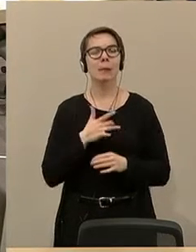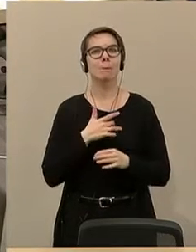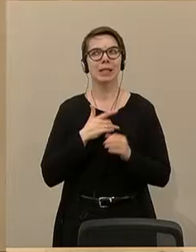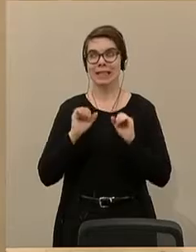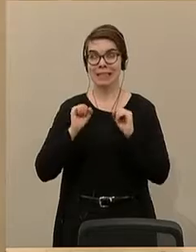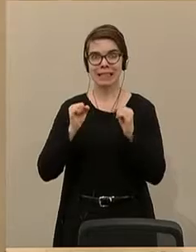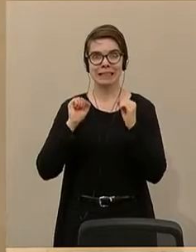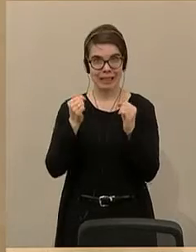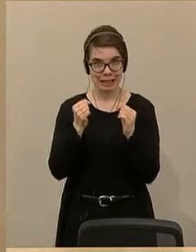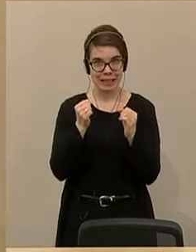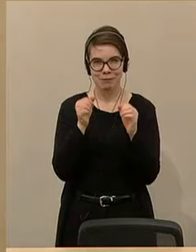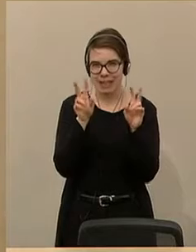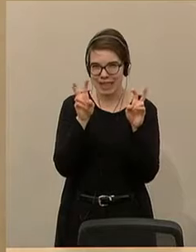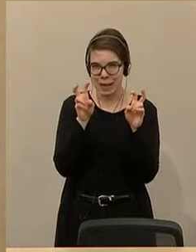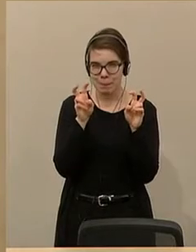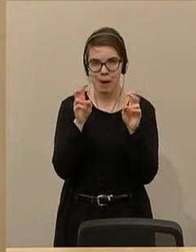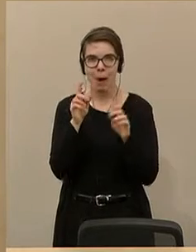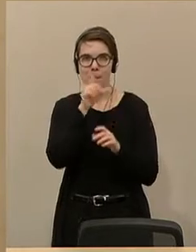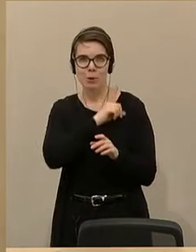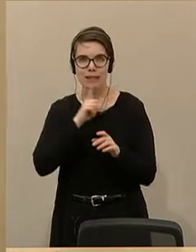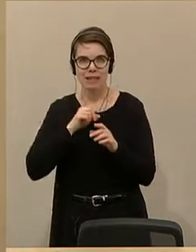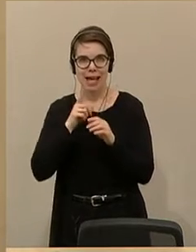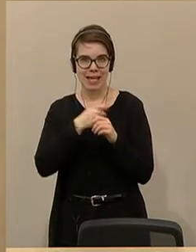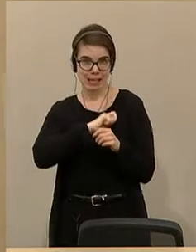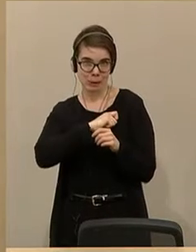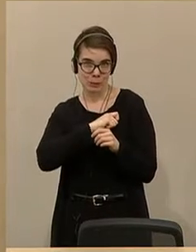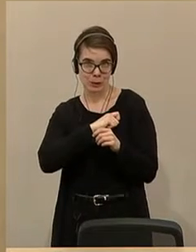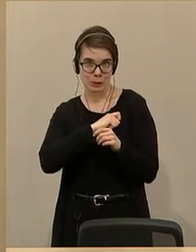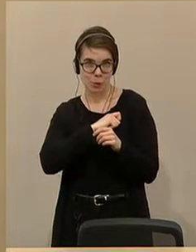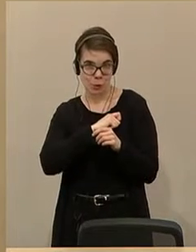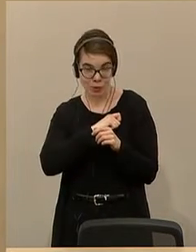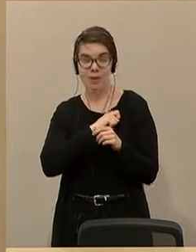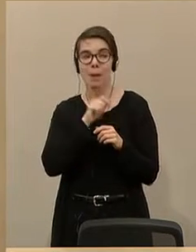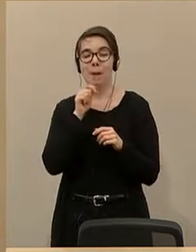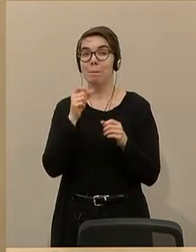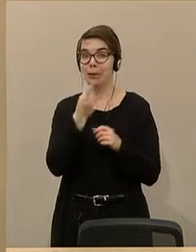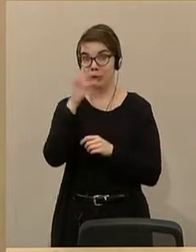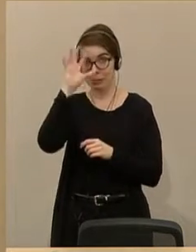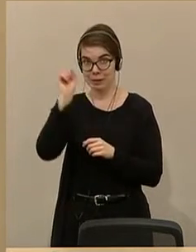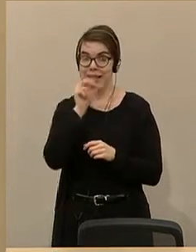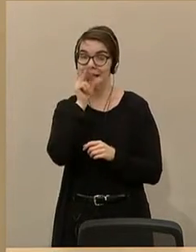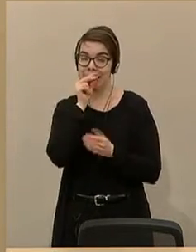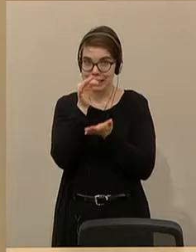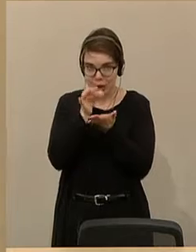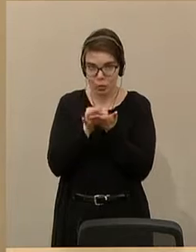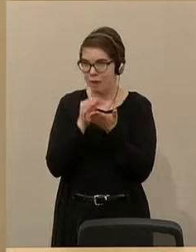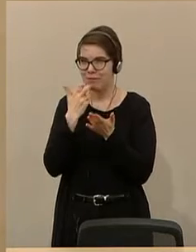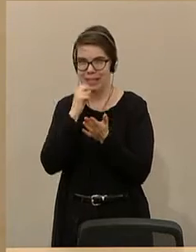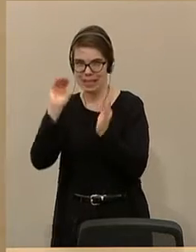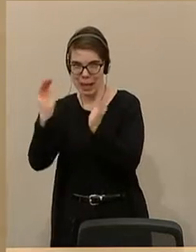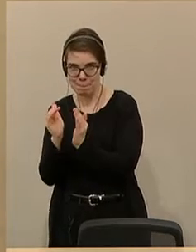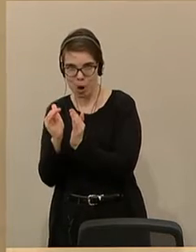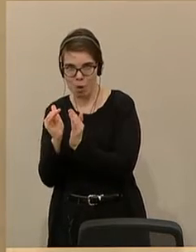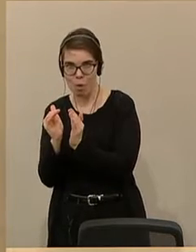Reduzierung bei Polizeiinspektionen und keinen Stellenabbau von Polizeibeamten im Bezirk Gensondorf betrifft, so kann ich berichten, dass es zu